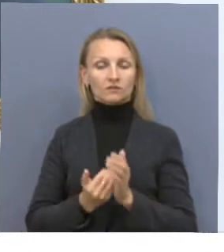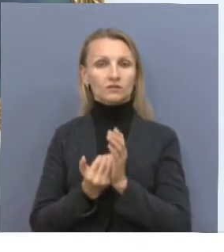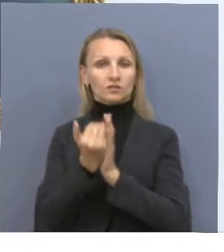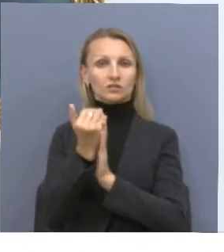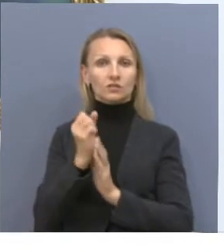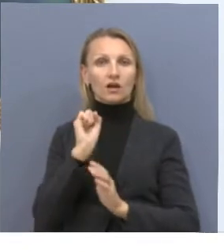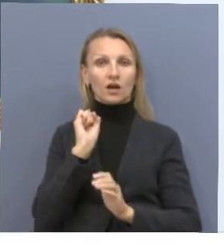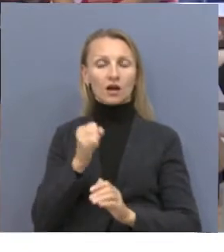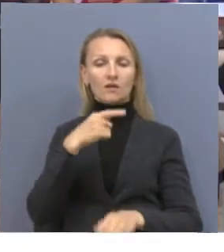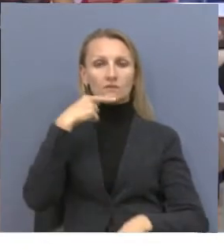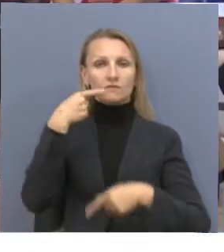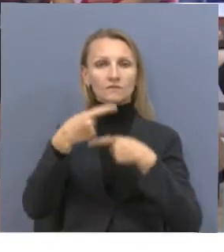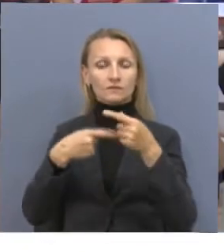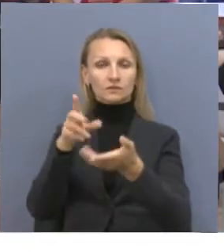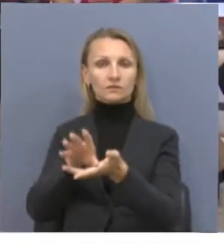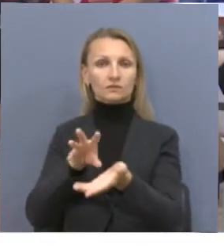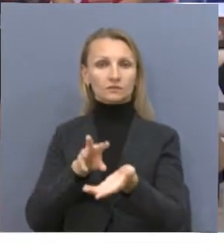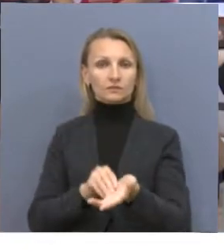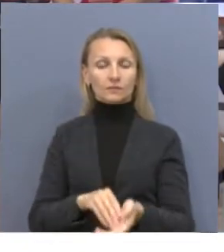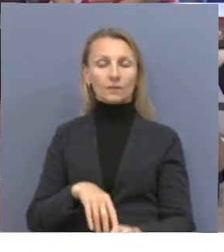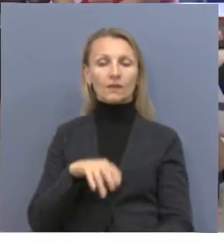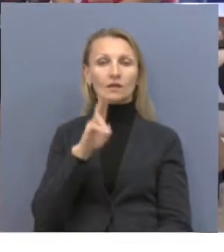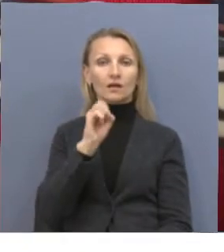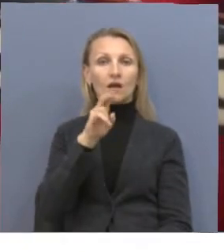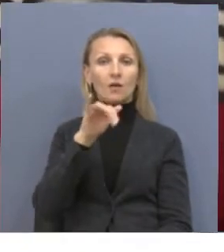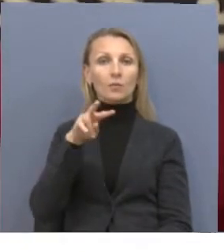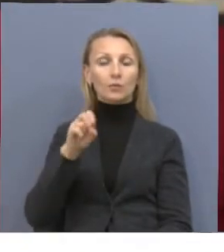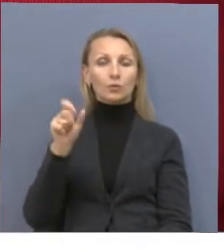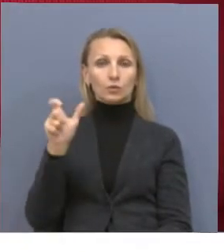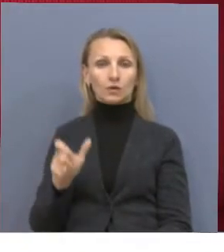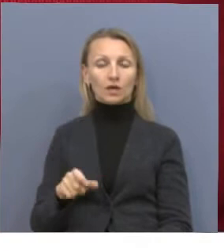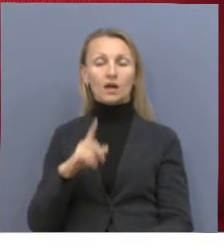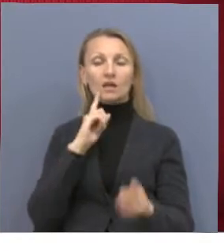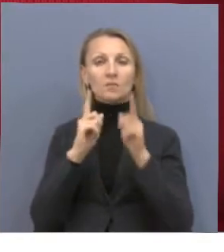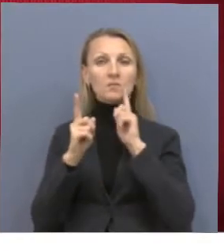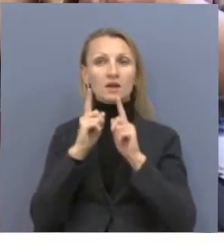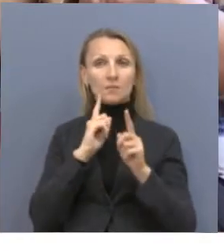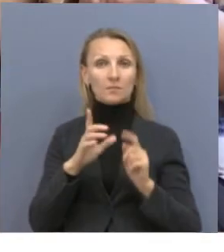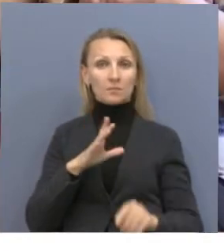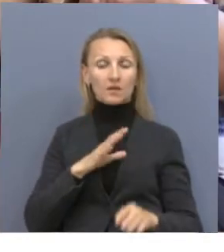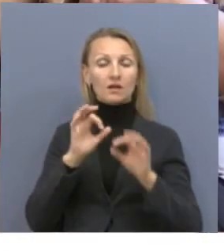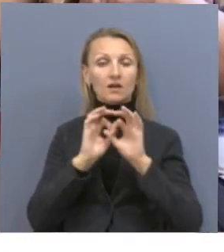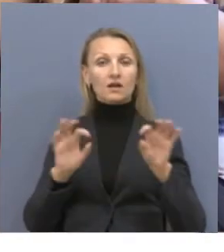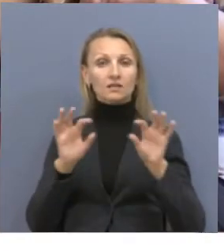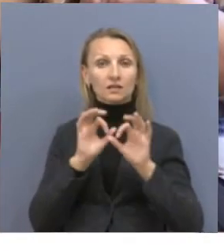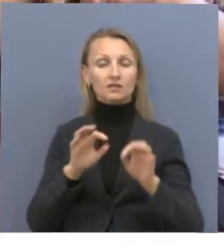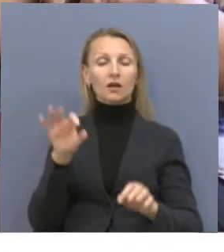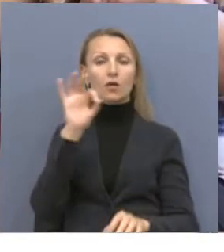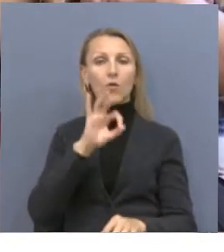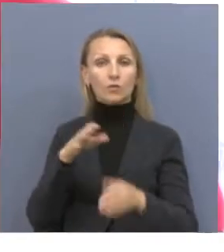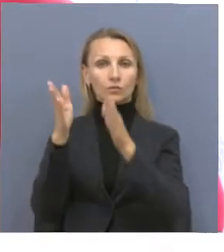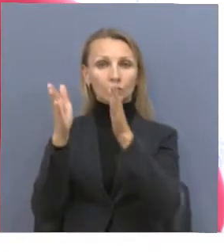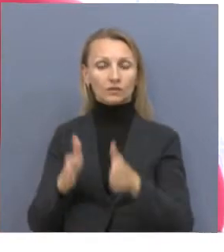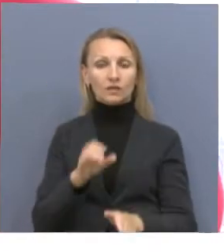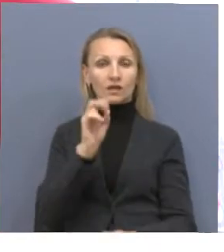назвать примером на века. Даулет Кирей Капула, известный импровизатор в ходе мероприятия, рассказал много интересного из биографии Турсенбека